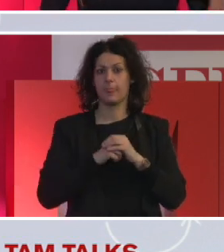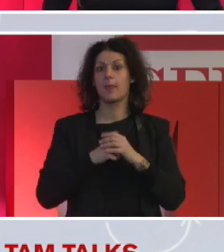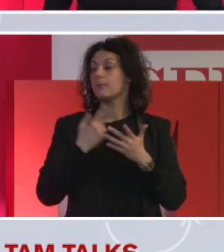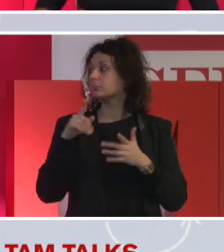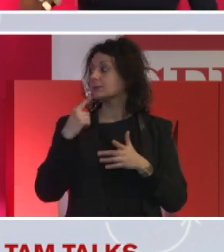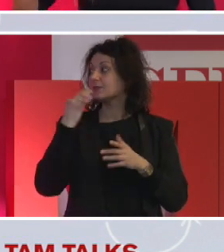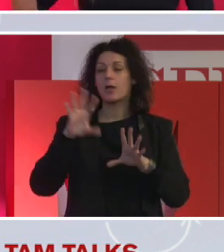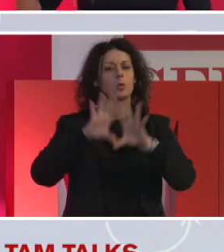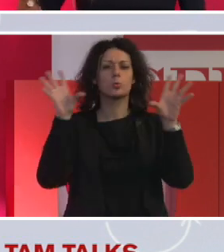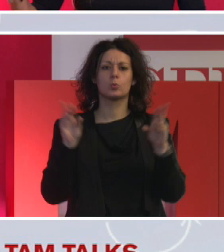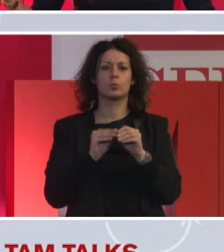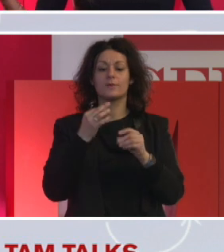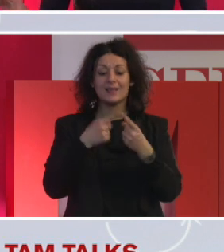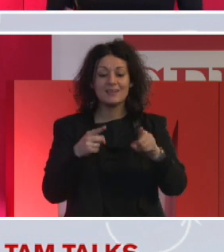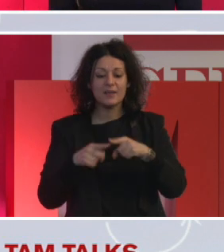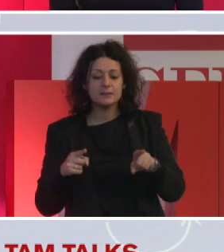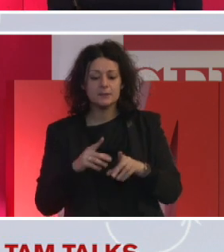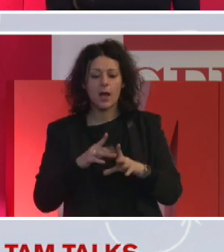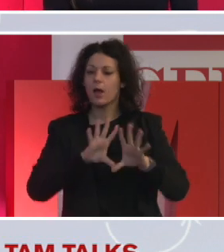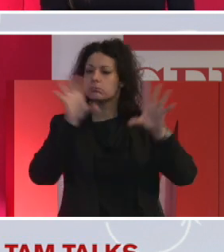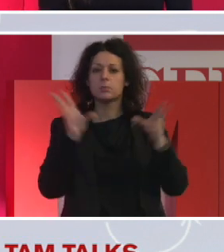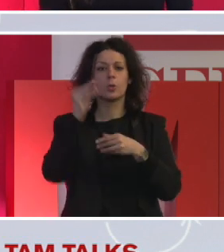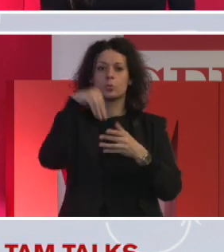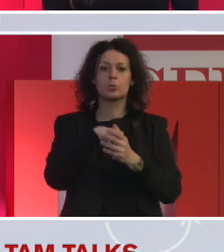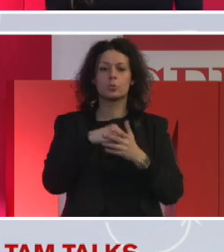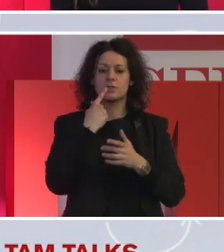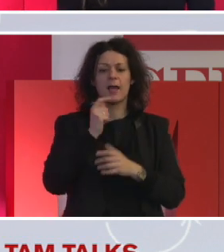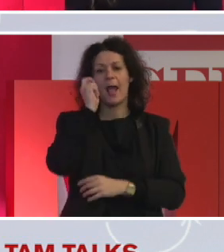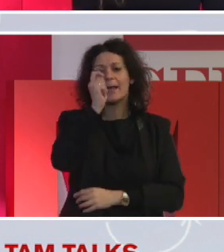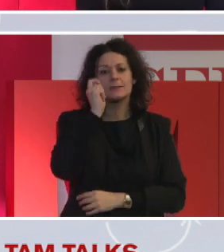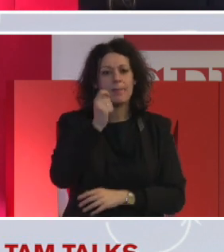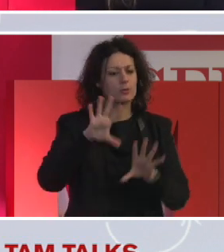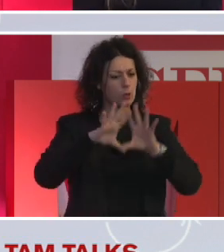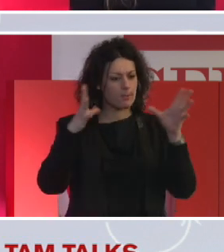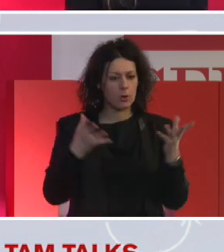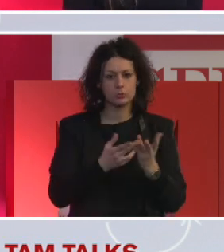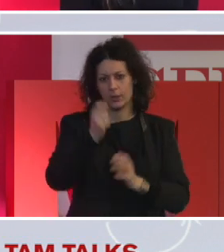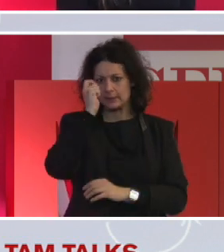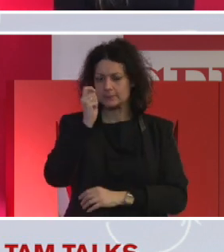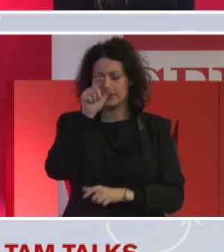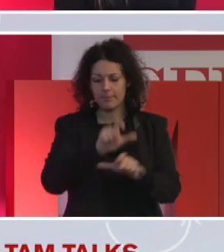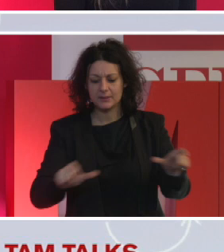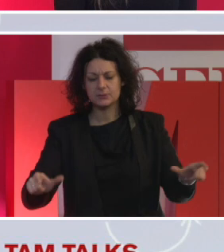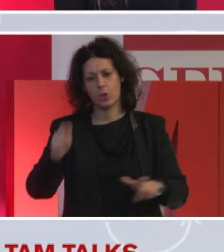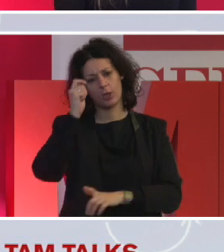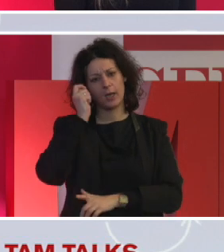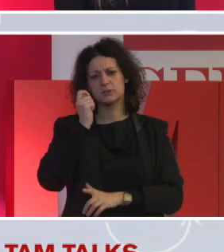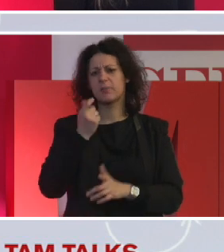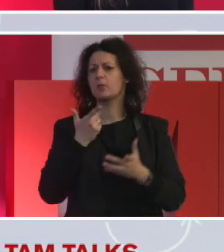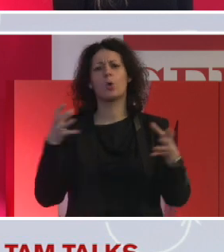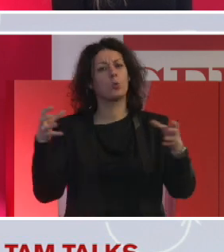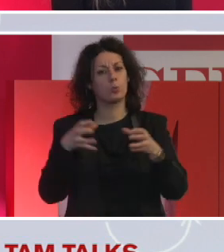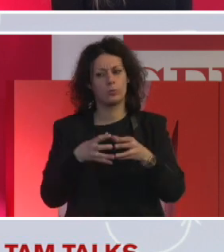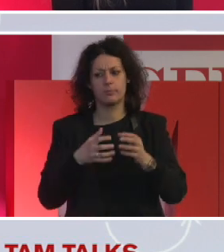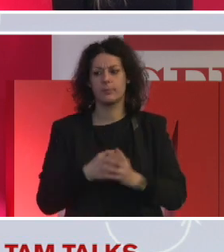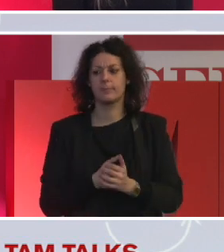mondo, noi stessi, l'individuo, il collettivo, in che misura ritieni a questa domanda, che le aziende in